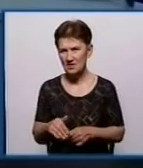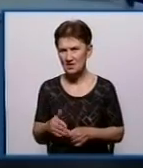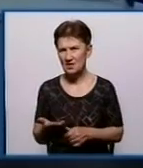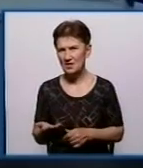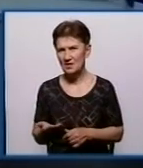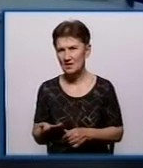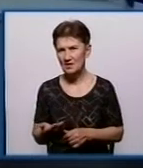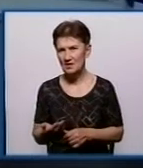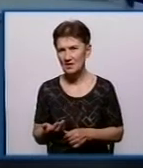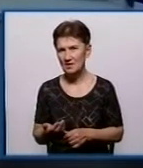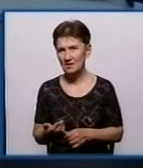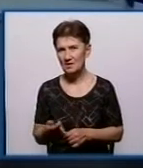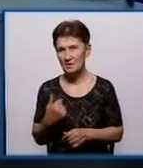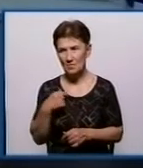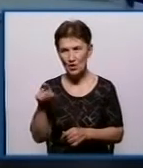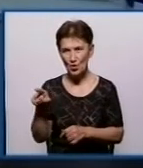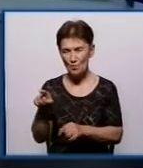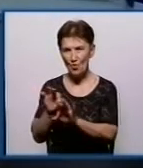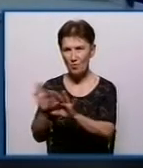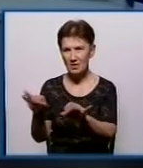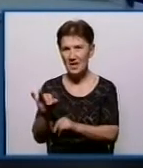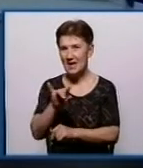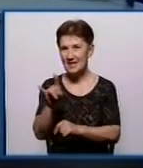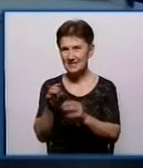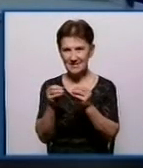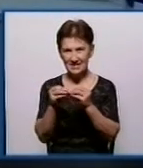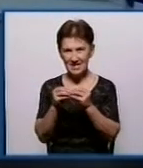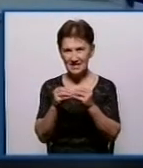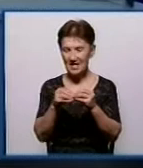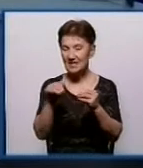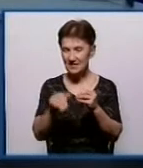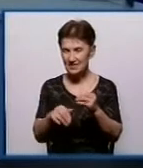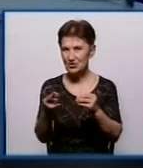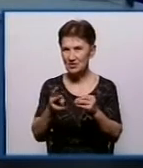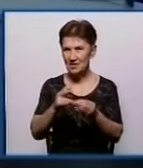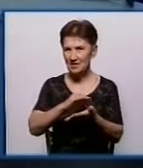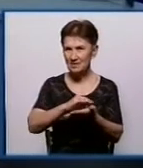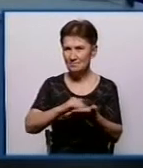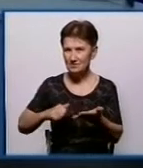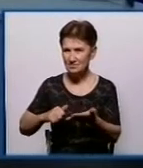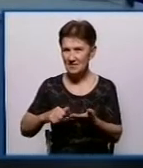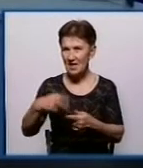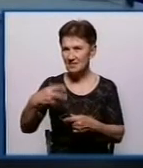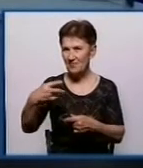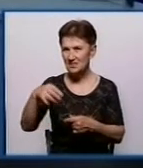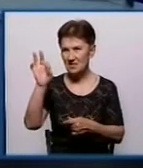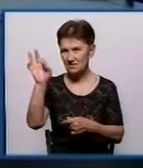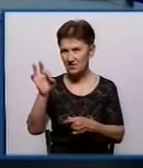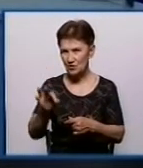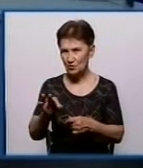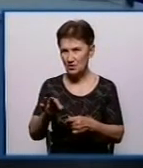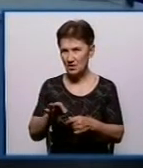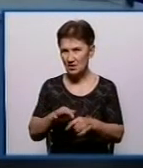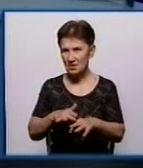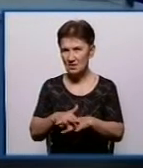,5? Так, ми йому пояснили, що з цих 10 тисяч гривень ще необхідно відняти 20% нарахування, тому що це заробітна плата